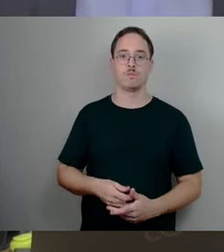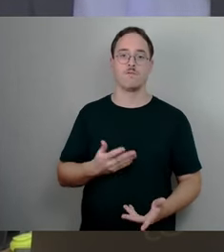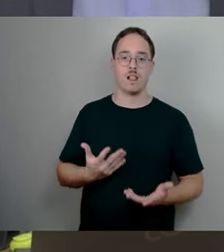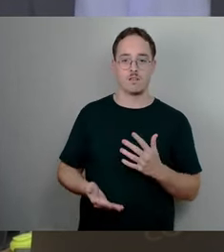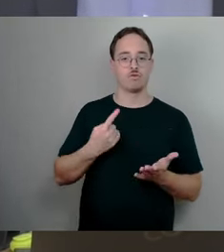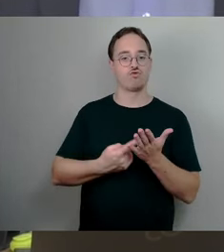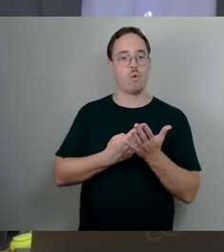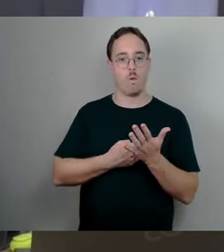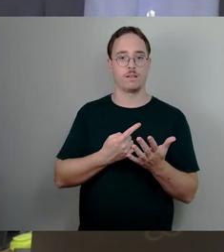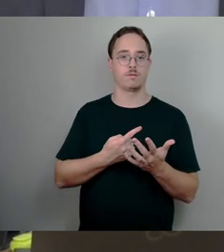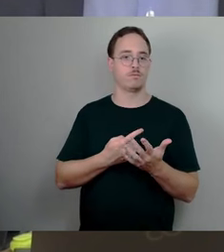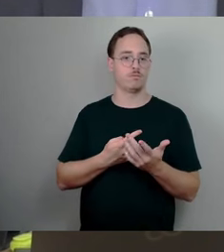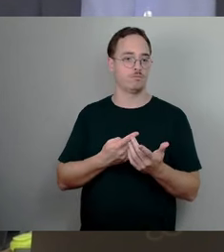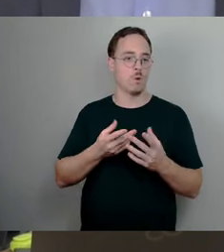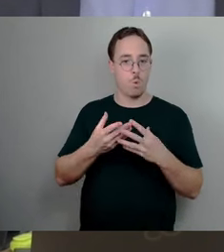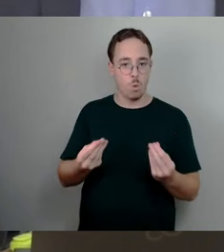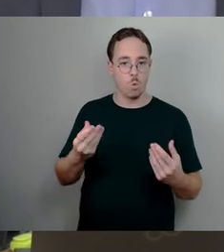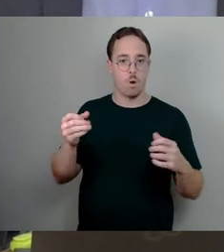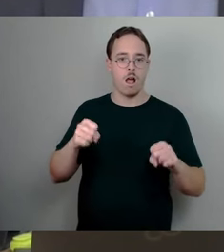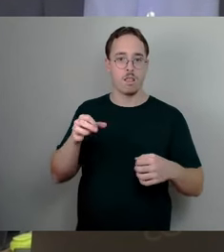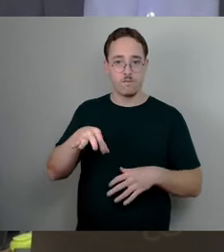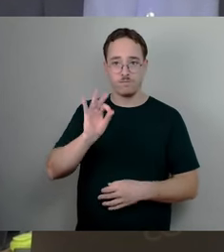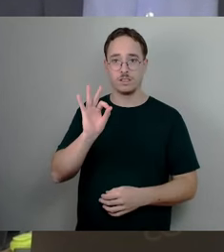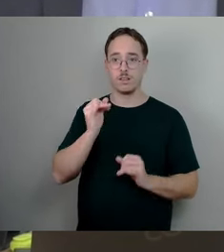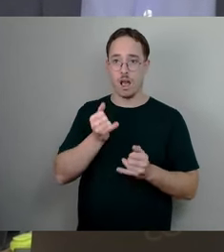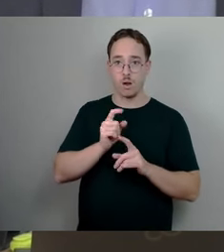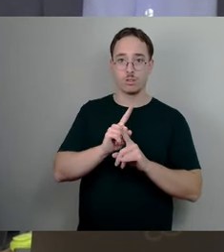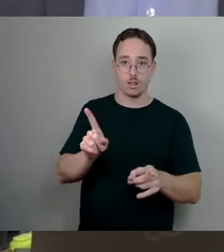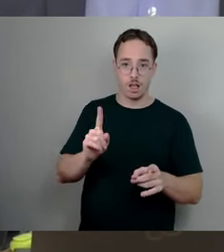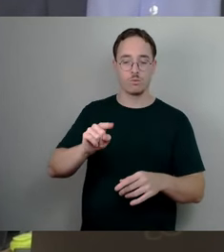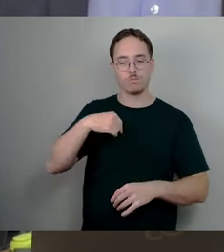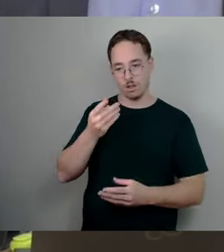Lösung erzielbar, ja oder nein, und dann gibt es eine Auskunft.